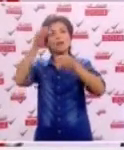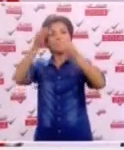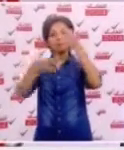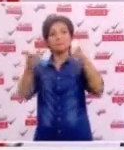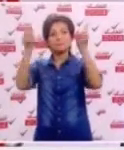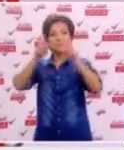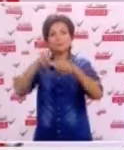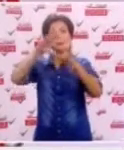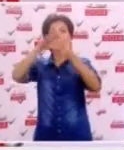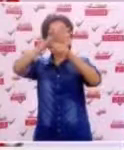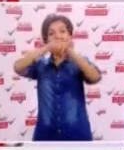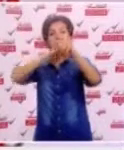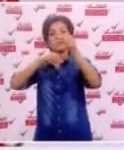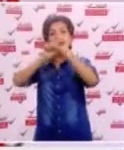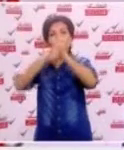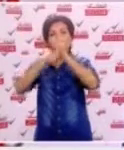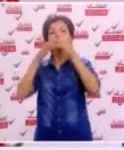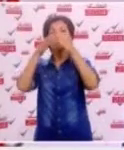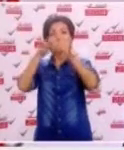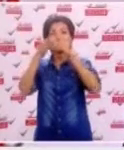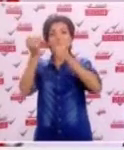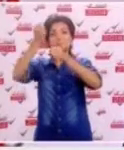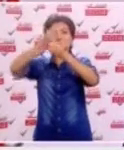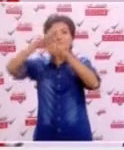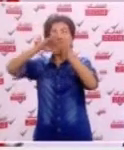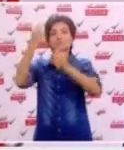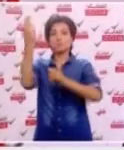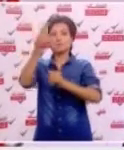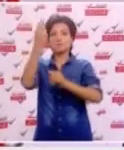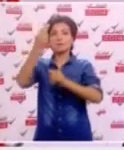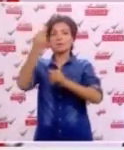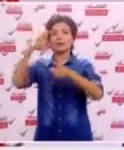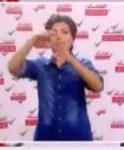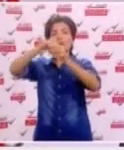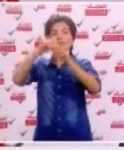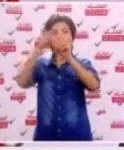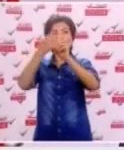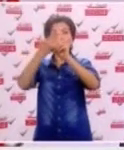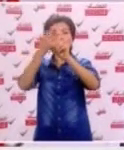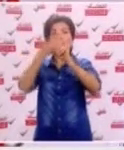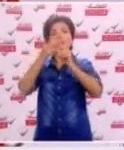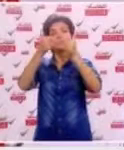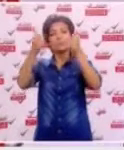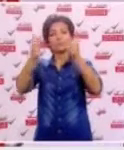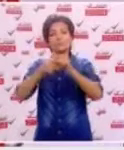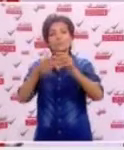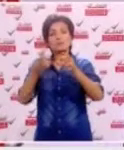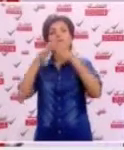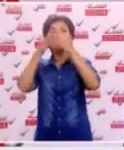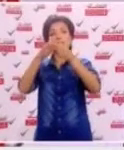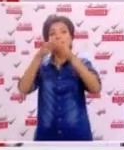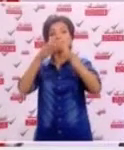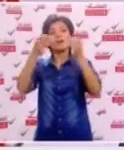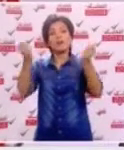استناف بالجهة المطالبة ببعث قطب جامعي يجتمل على مختلف التخصصات المطالبة